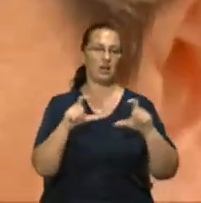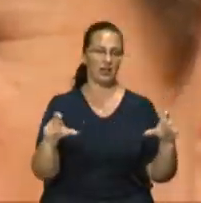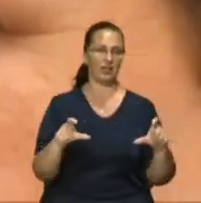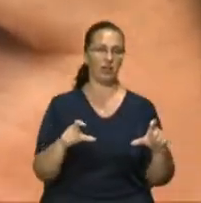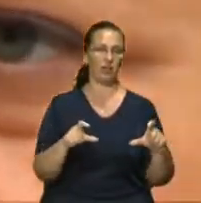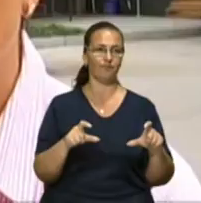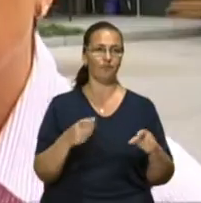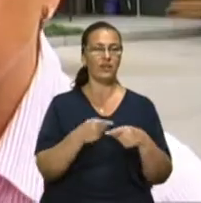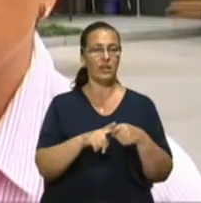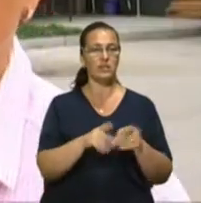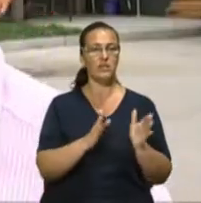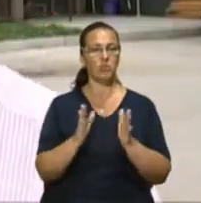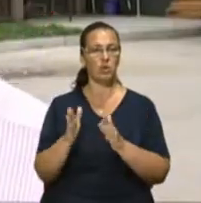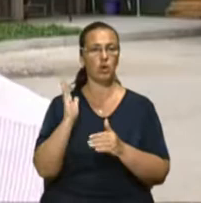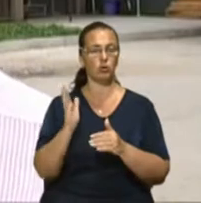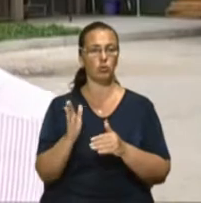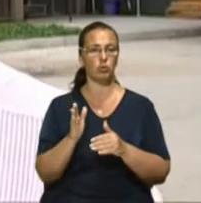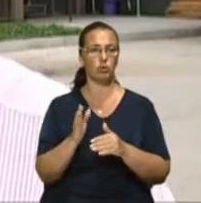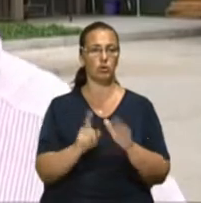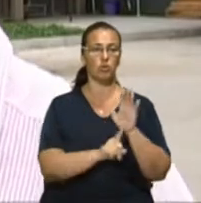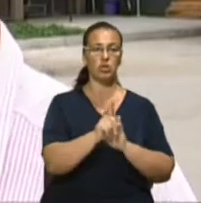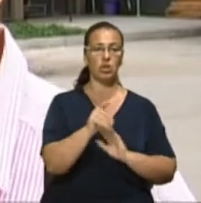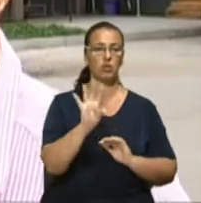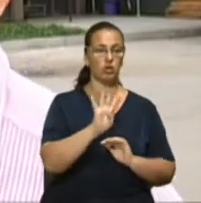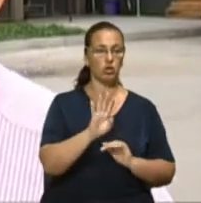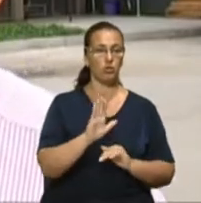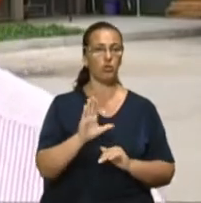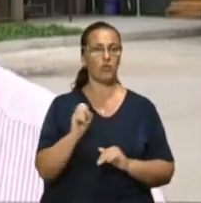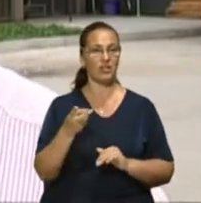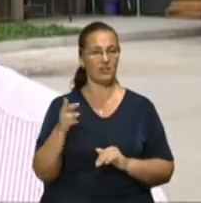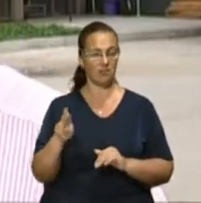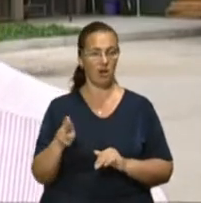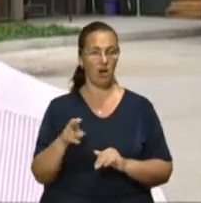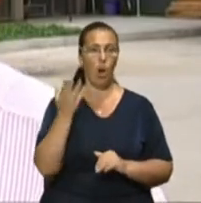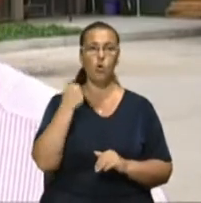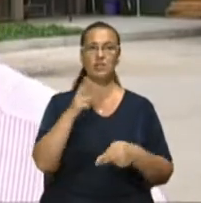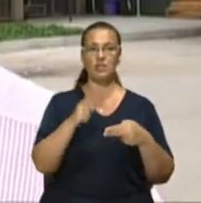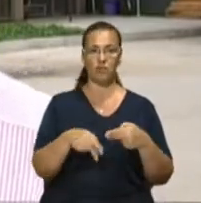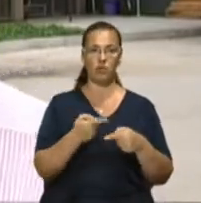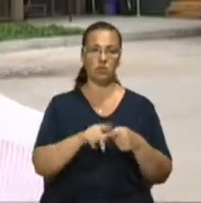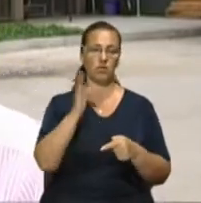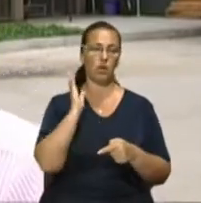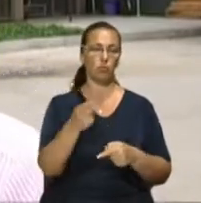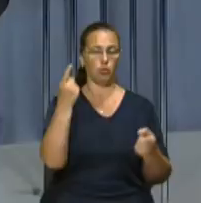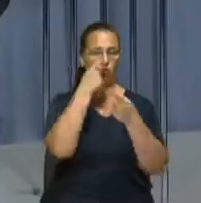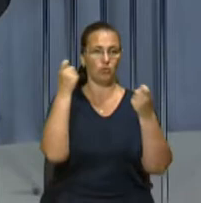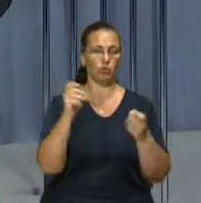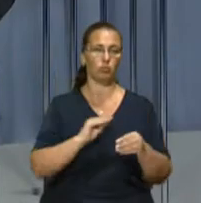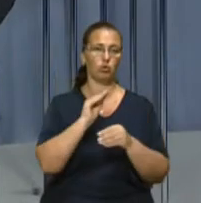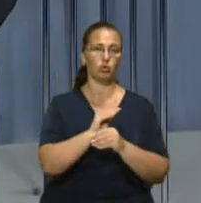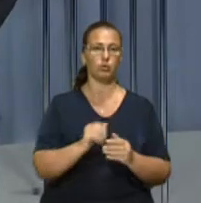16. Ця процедура буде відбуватися від 4 вересня. Коли ми завершимо, це буде повідомлено додатково.